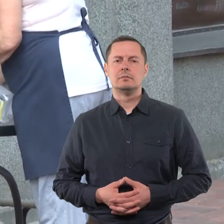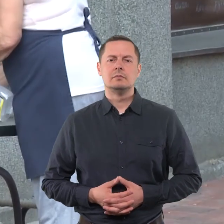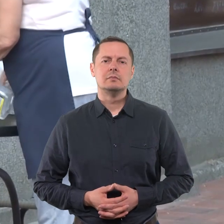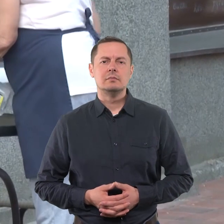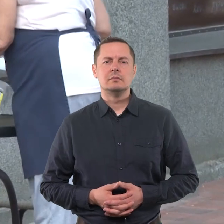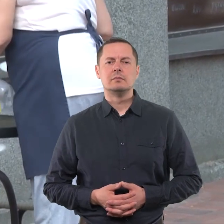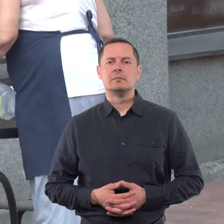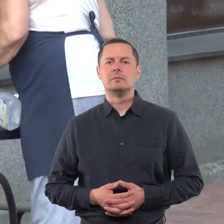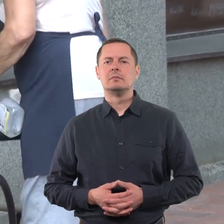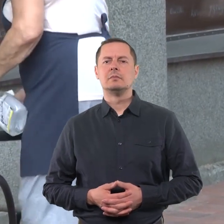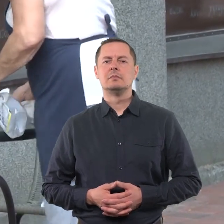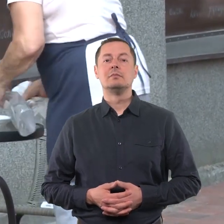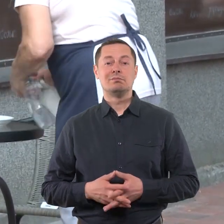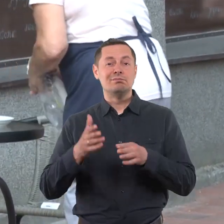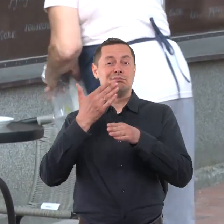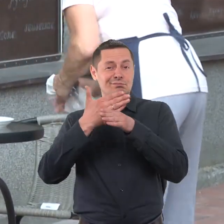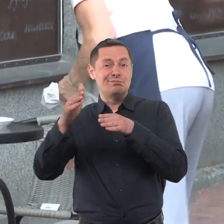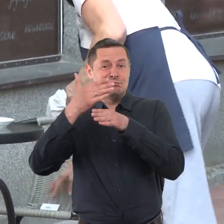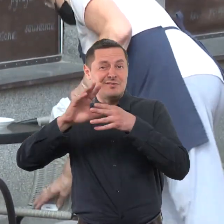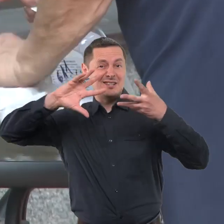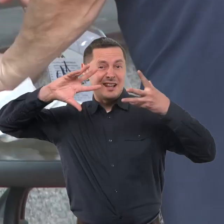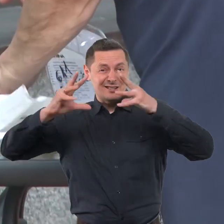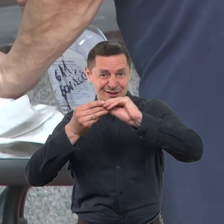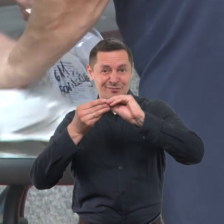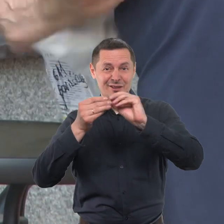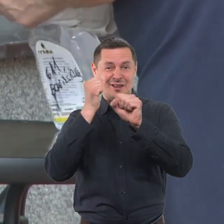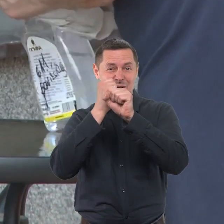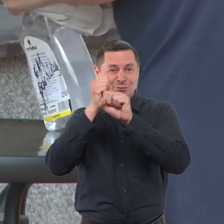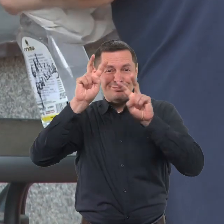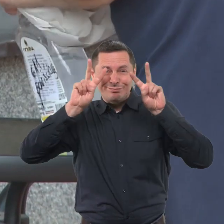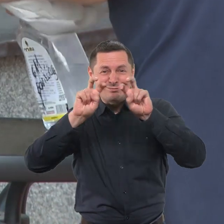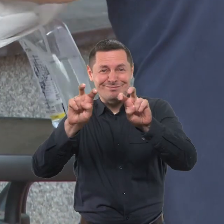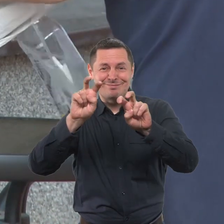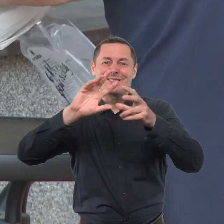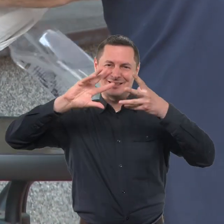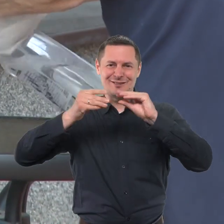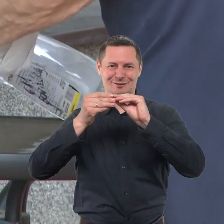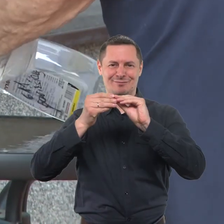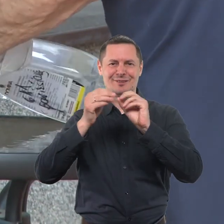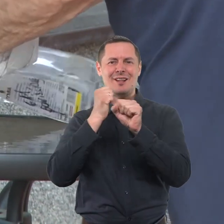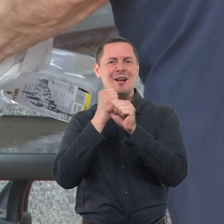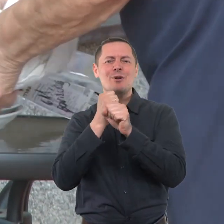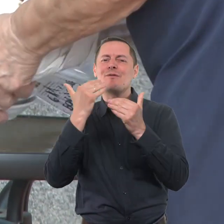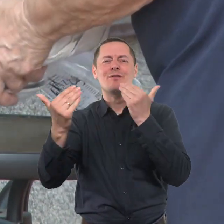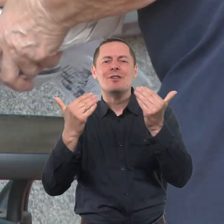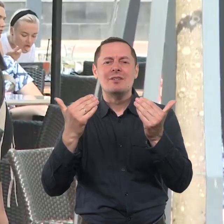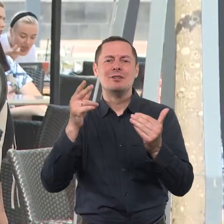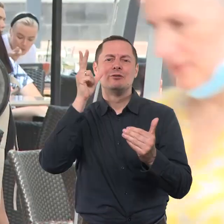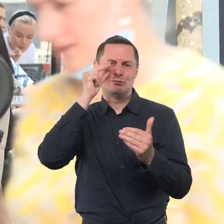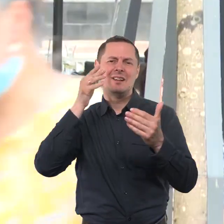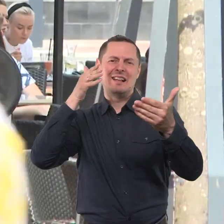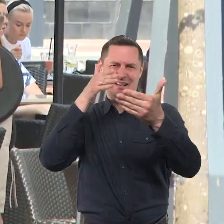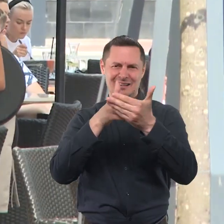Palengvai įsibėgėja sezoninių darbų paieška. Sezoniniai darbai tai terminuoti darbai atliekami tam tikrų